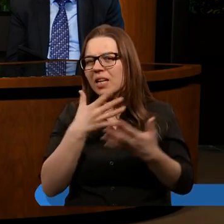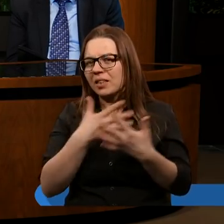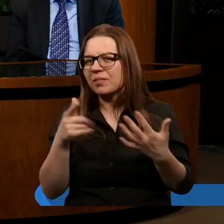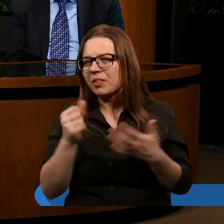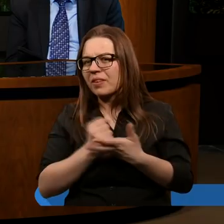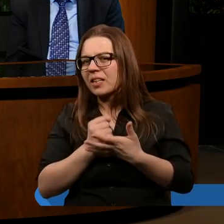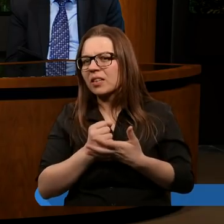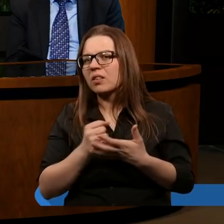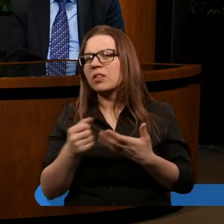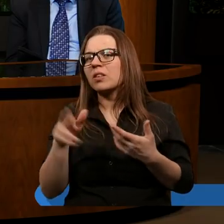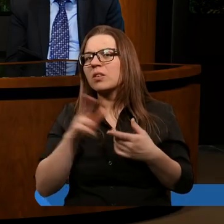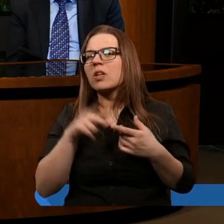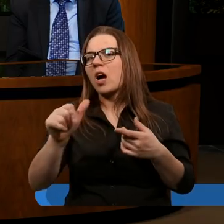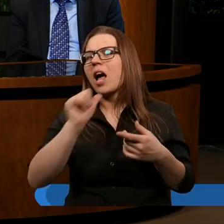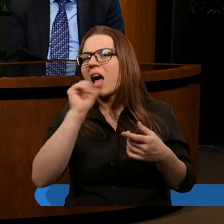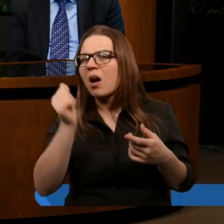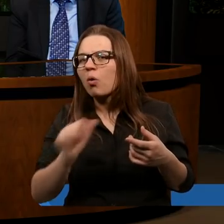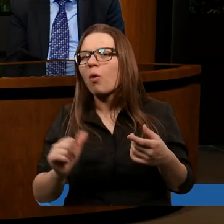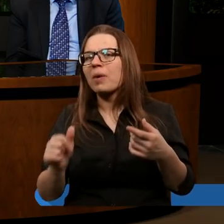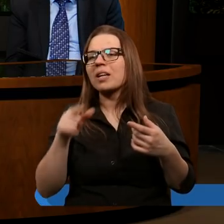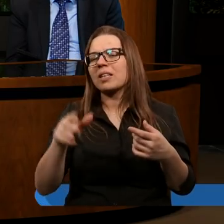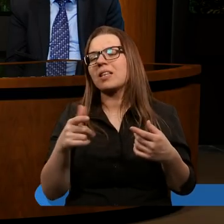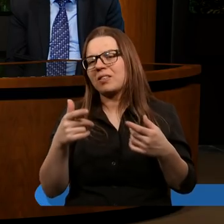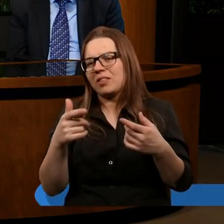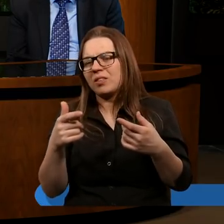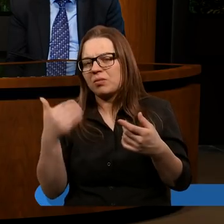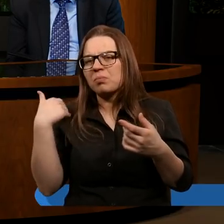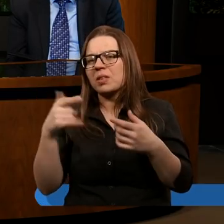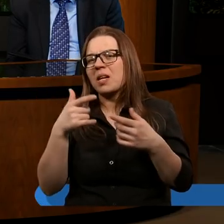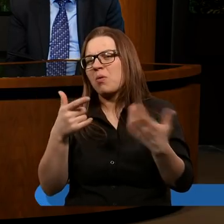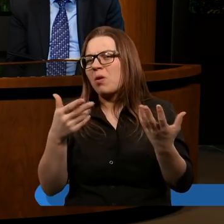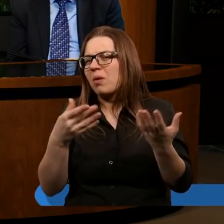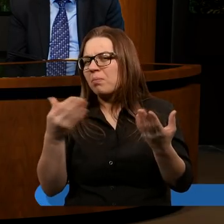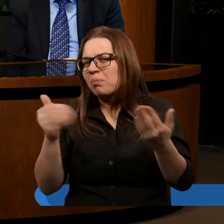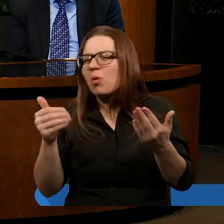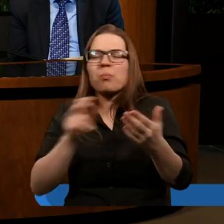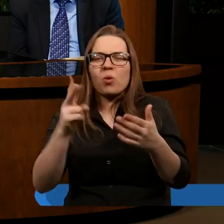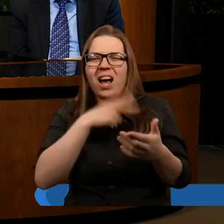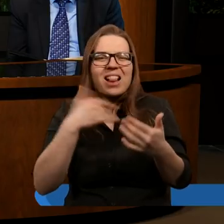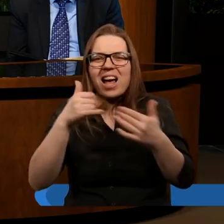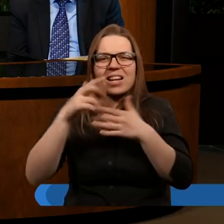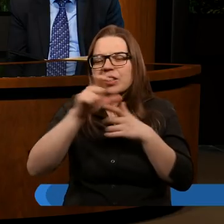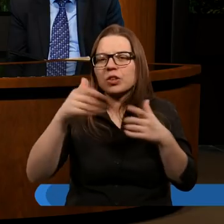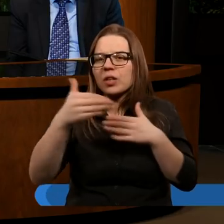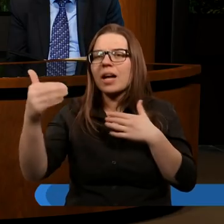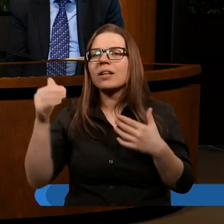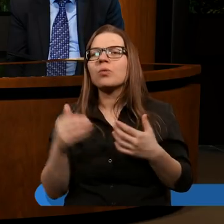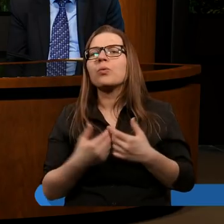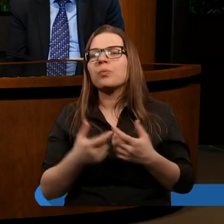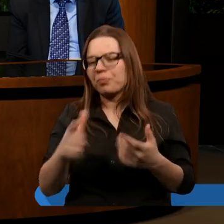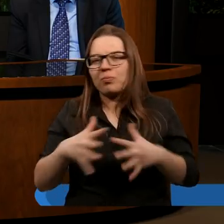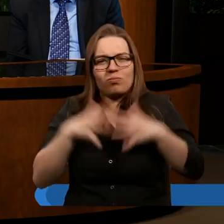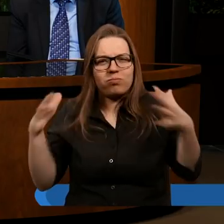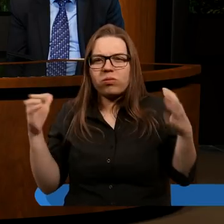terenów europejskich, aż po Stany Zjednoczone, aż po Kanadę, prawda? Wielkie